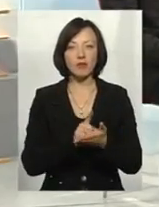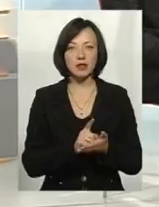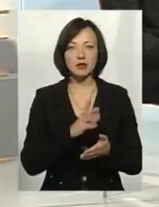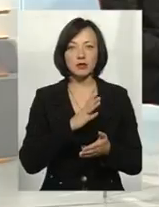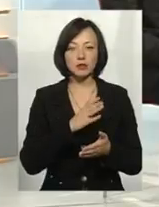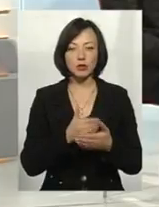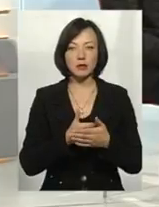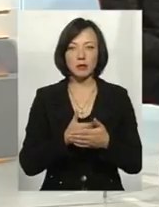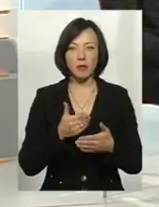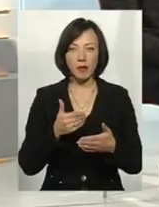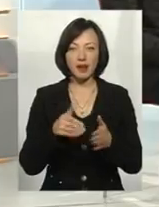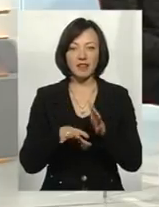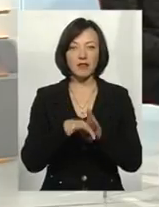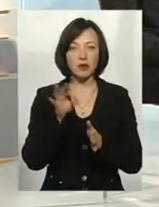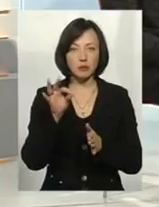перед далемою,